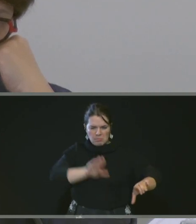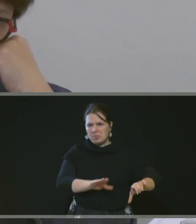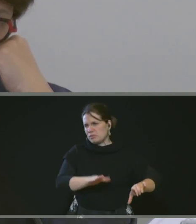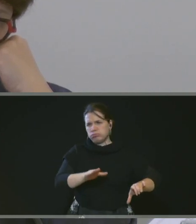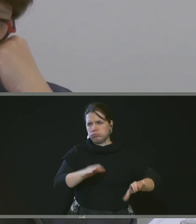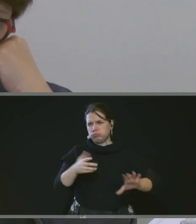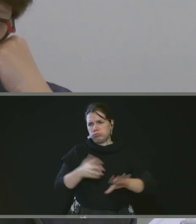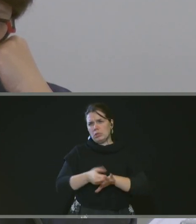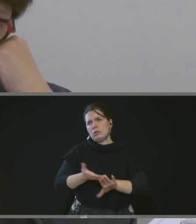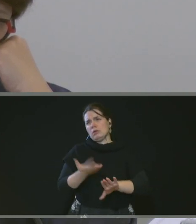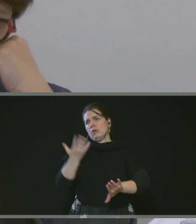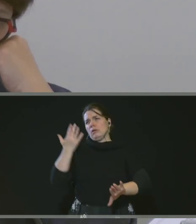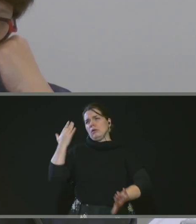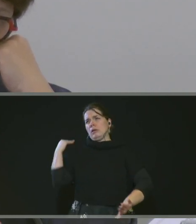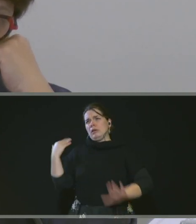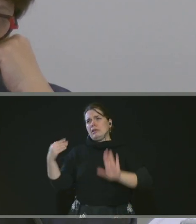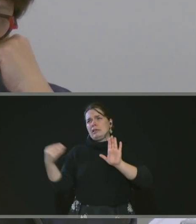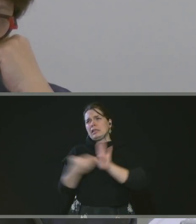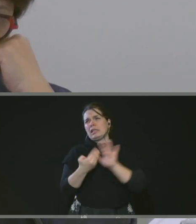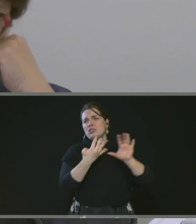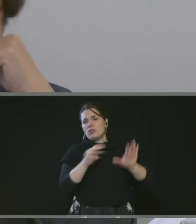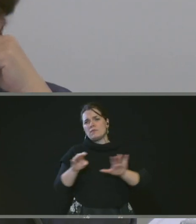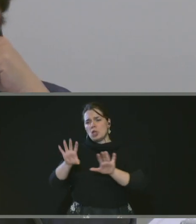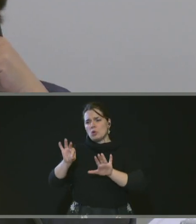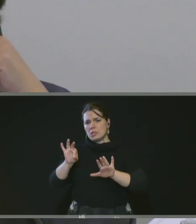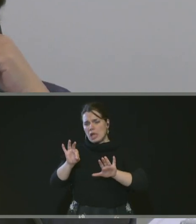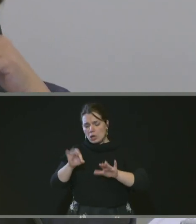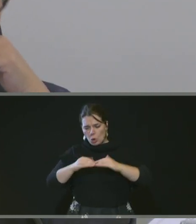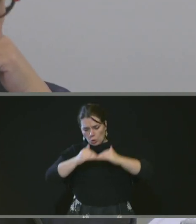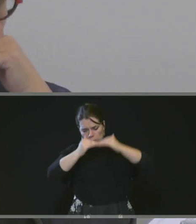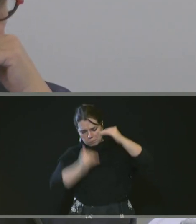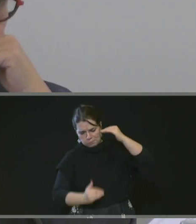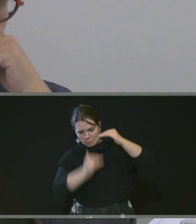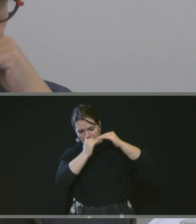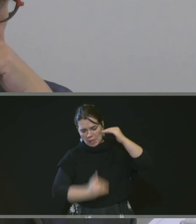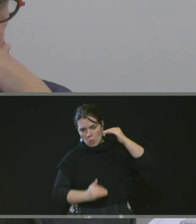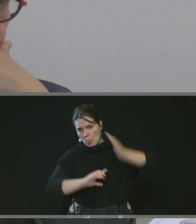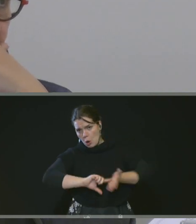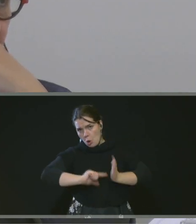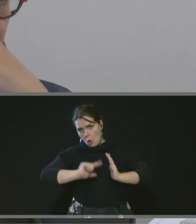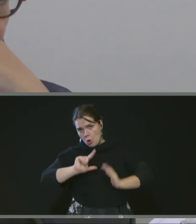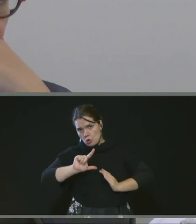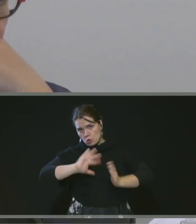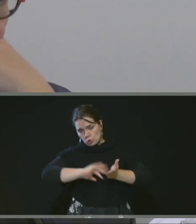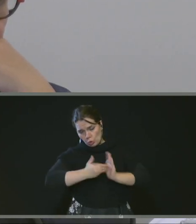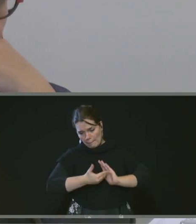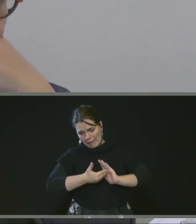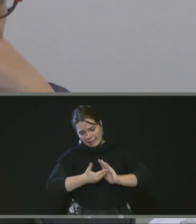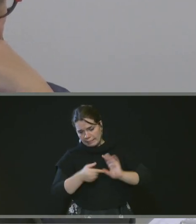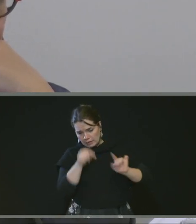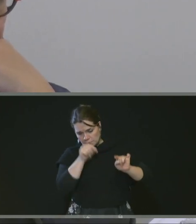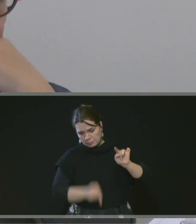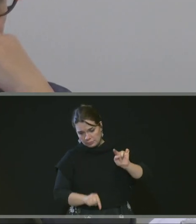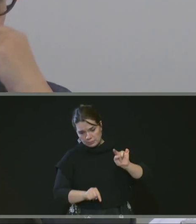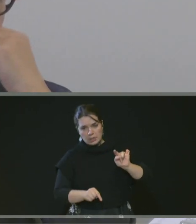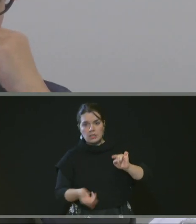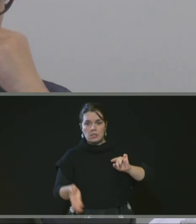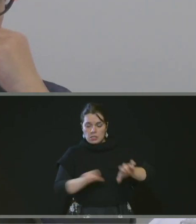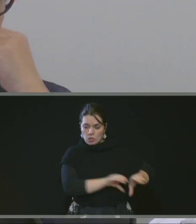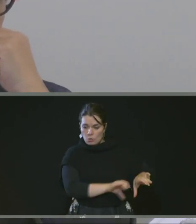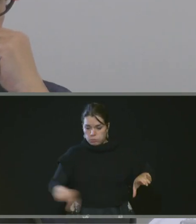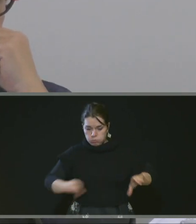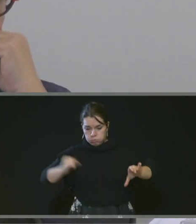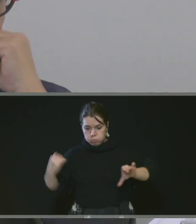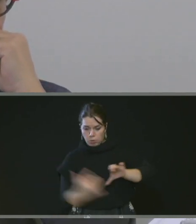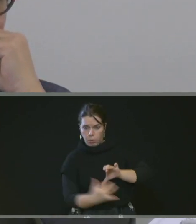1950, qui est relativement peu profonde, à 2 mètres du sol et qui achemine l'eau